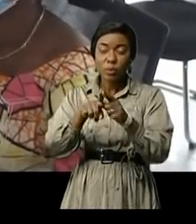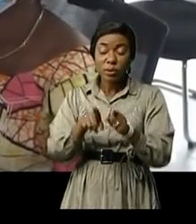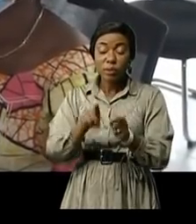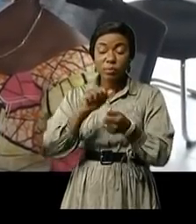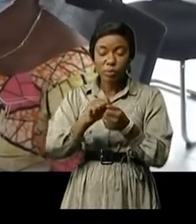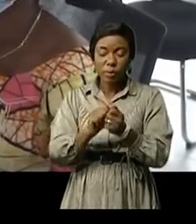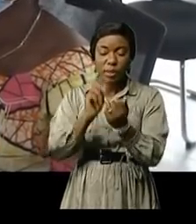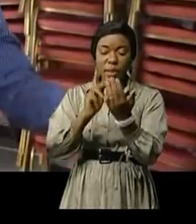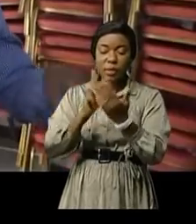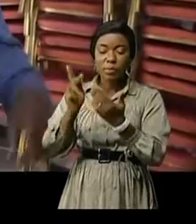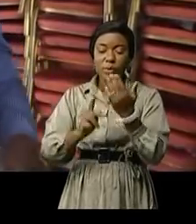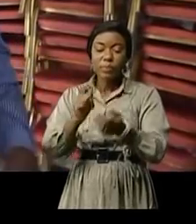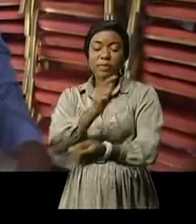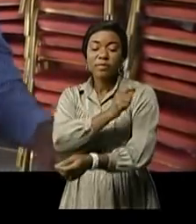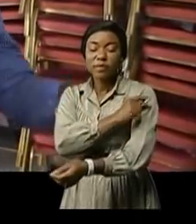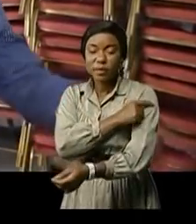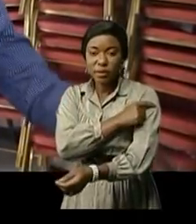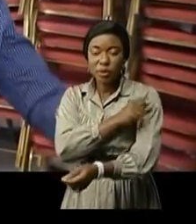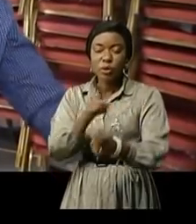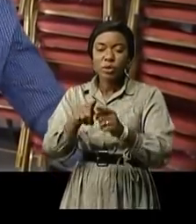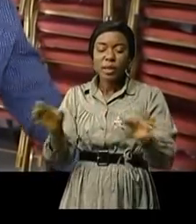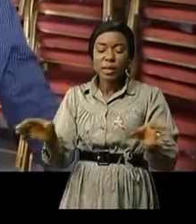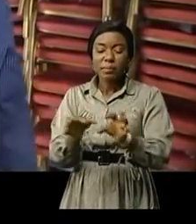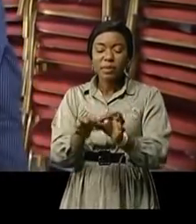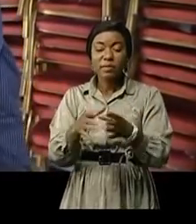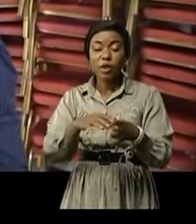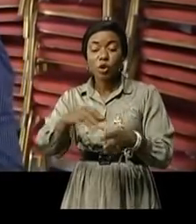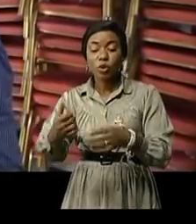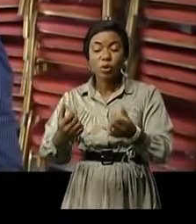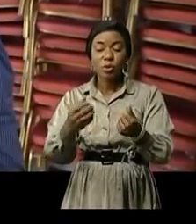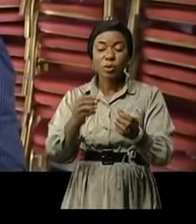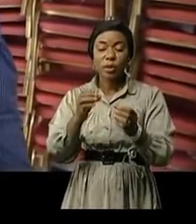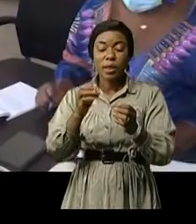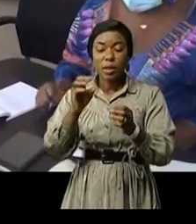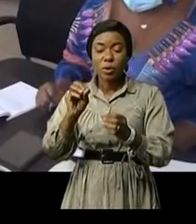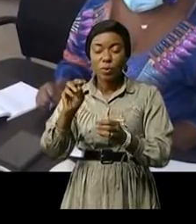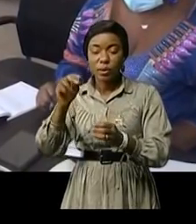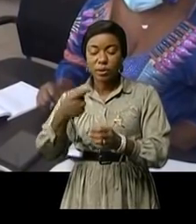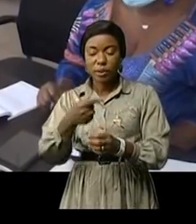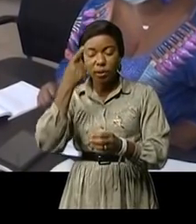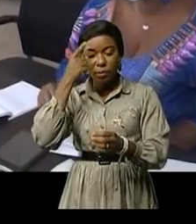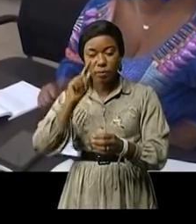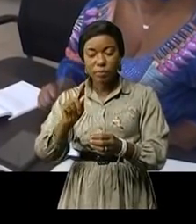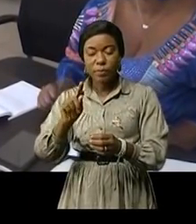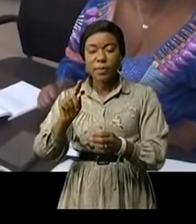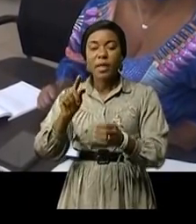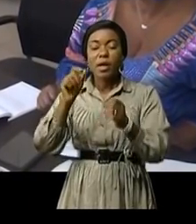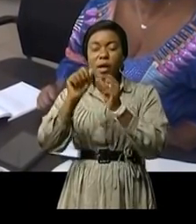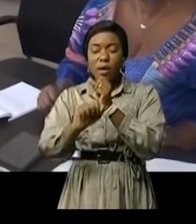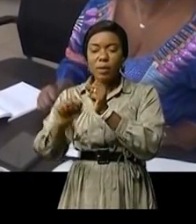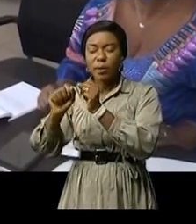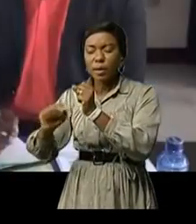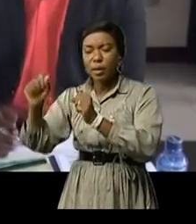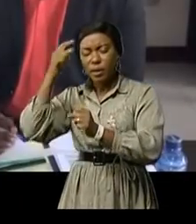partenariat avec Village Rich, Unicef, s'est engagé dans le plaidoyer pour le financement durable des activités vaccinales, ce qui justifie